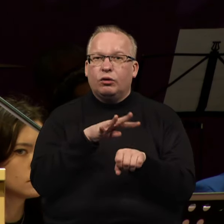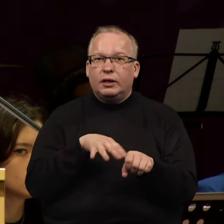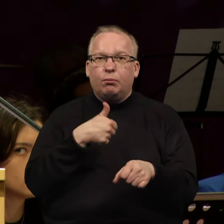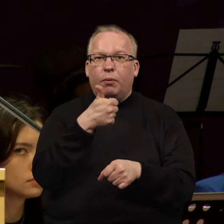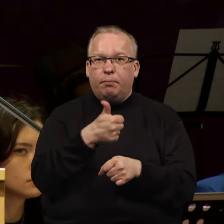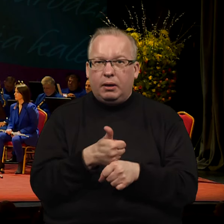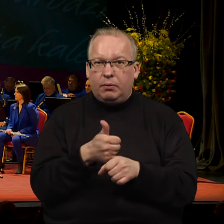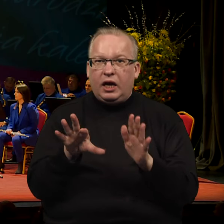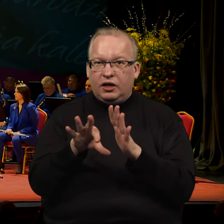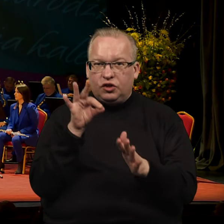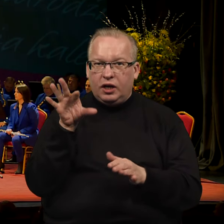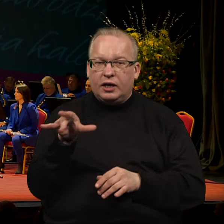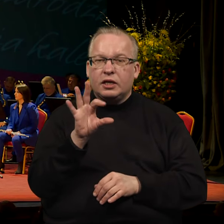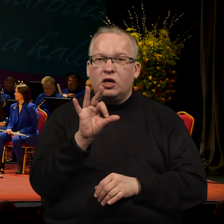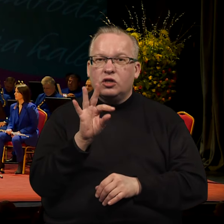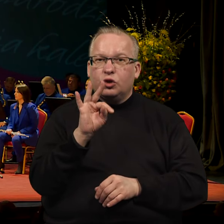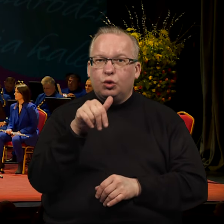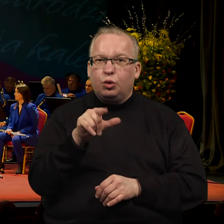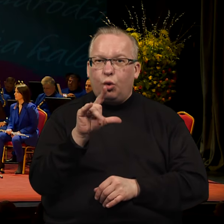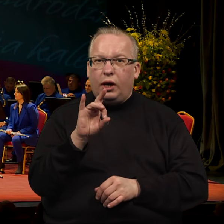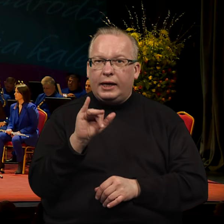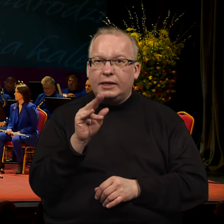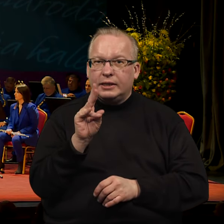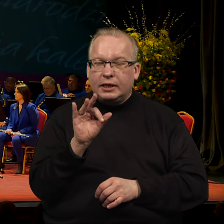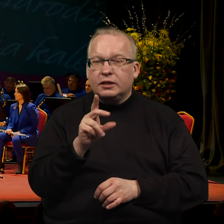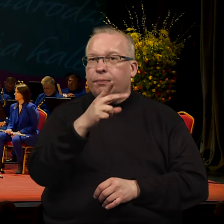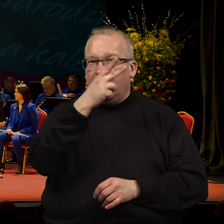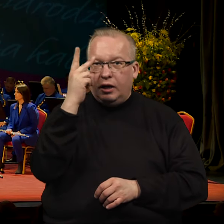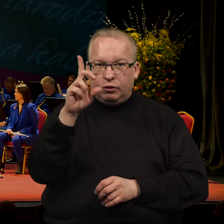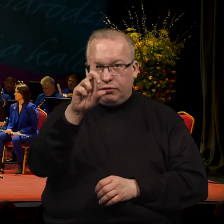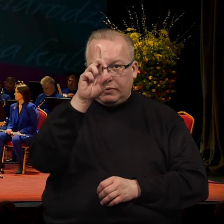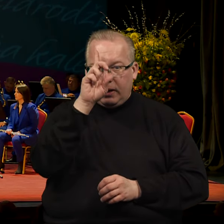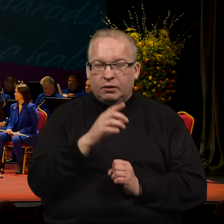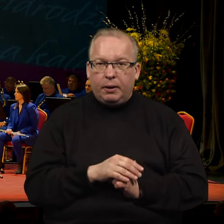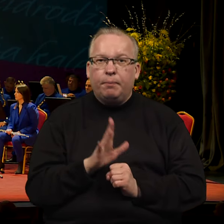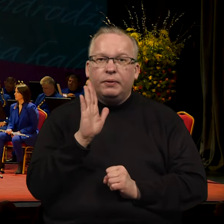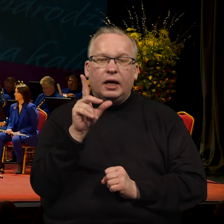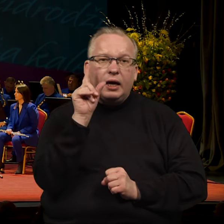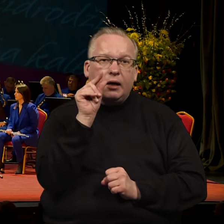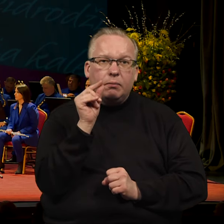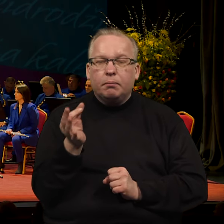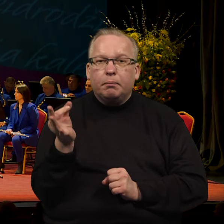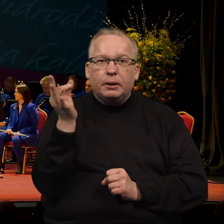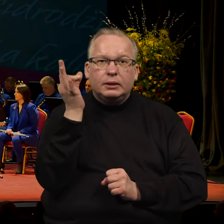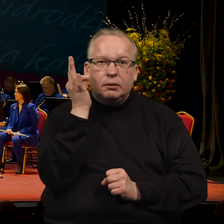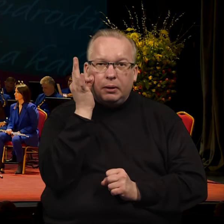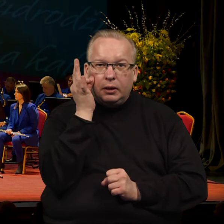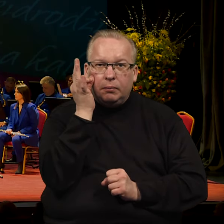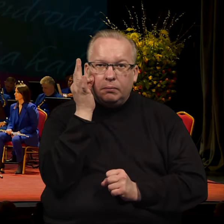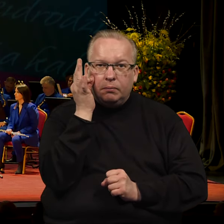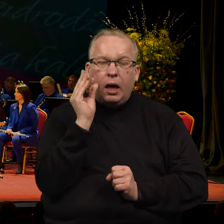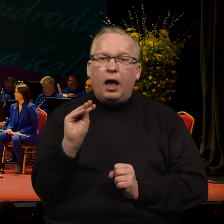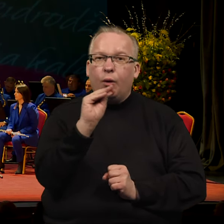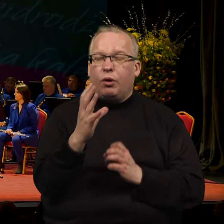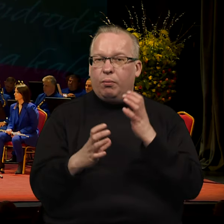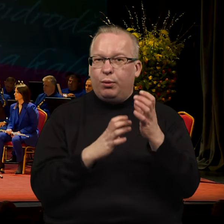išrinktas Aleksandros Tulginskis, Lietuvos valstybei tik akimirkai prisiminkime tuometinį europinį